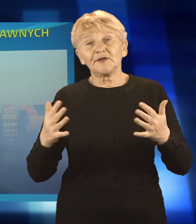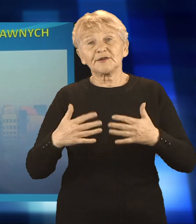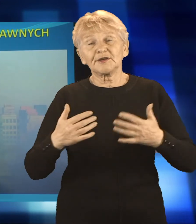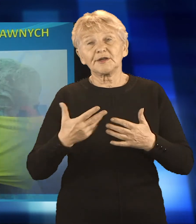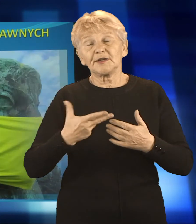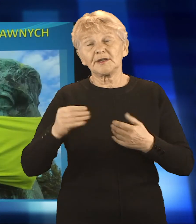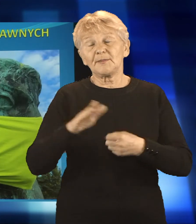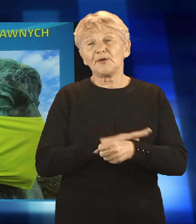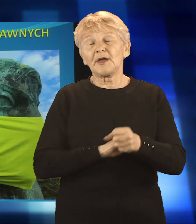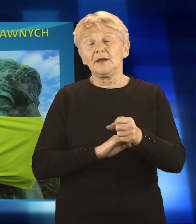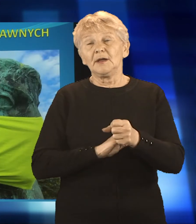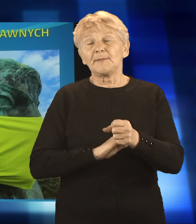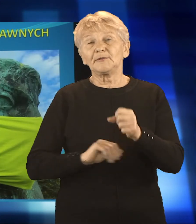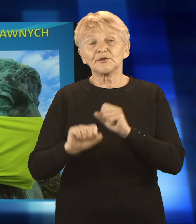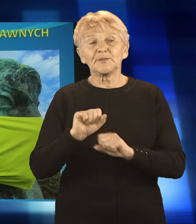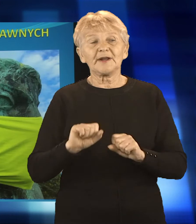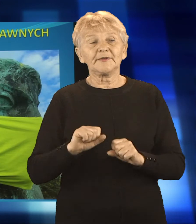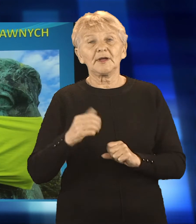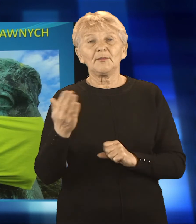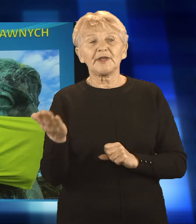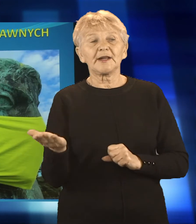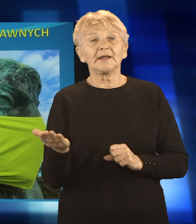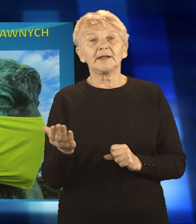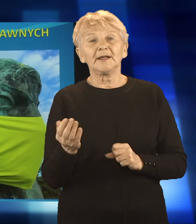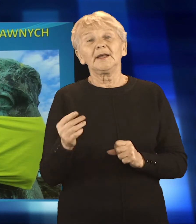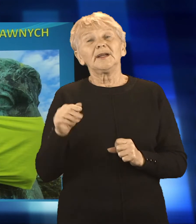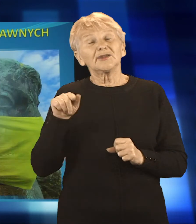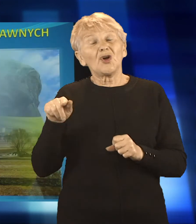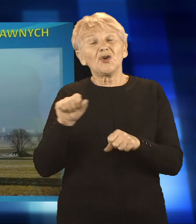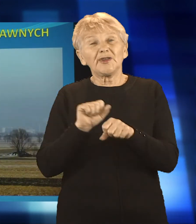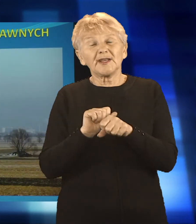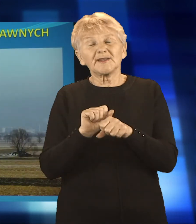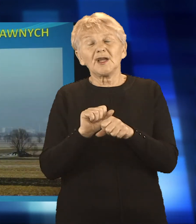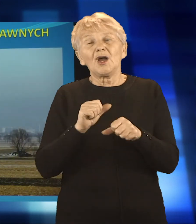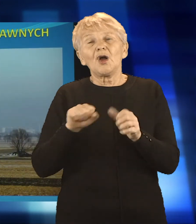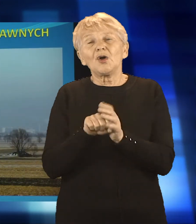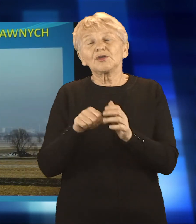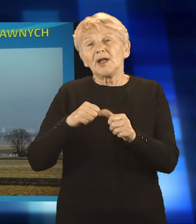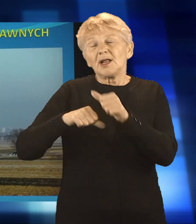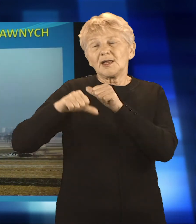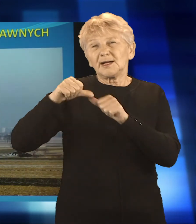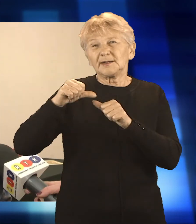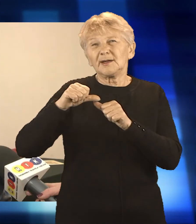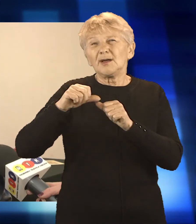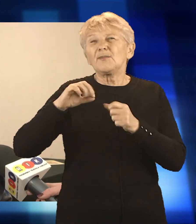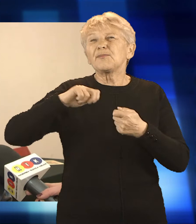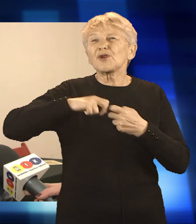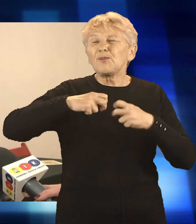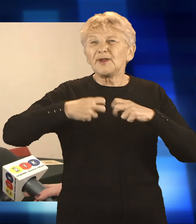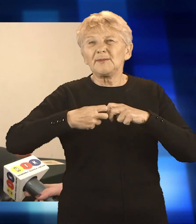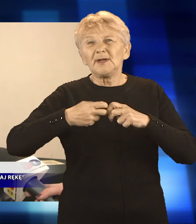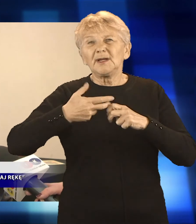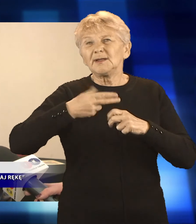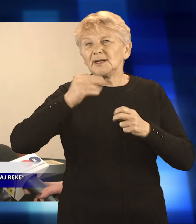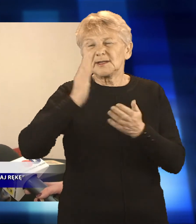tegorocznego Forum Osób Niepełnosprawnych był smog, który od lat stanowi ogromny problem także w Raciborzu. Z tego co widzimy nie wygląda